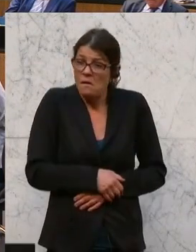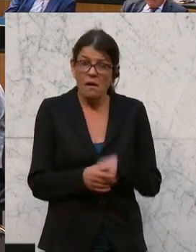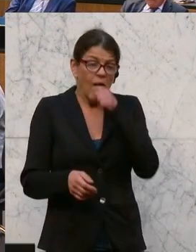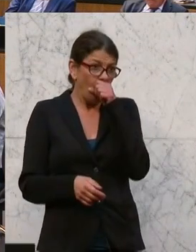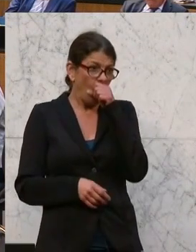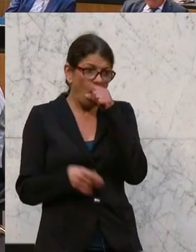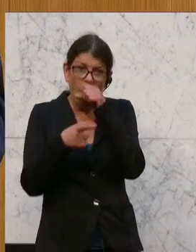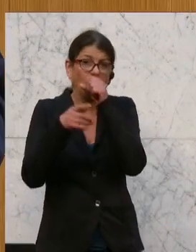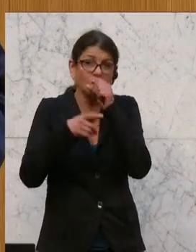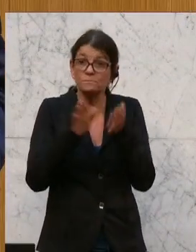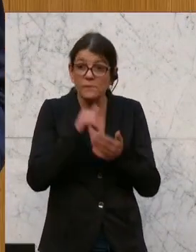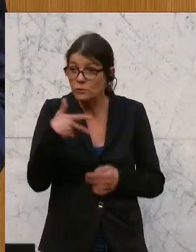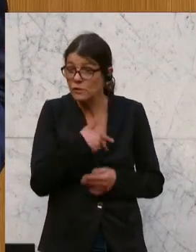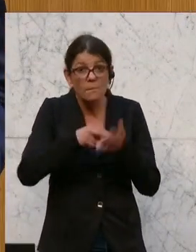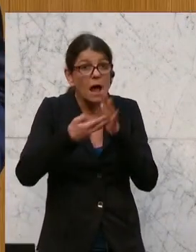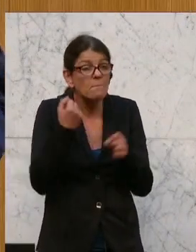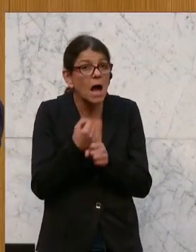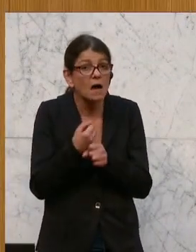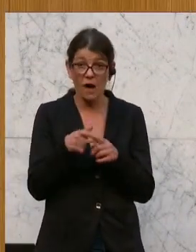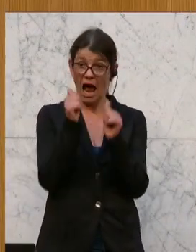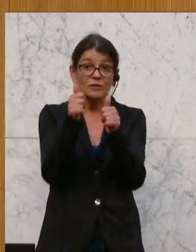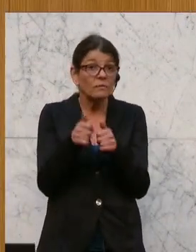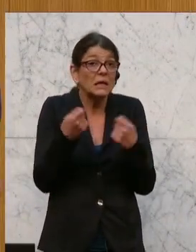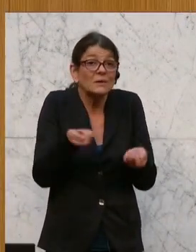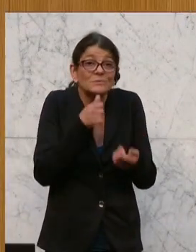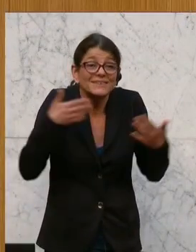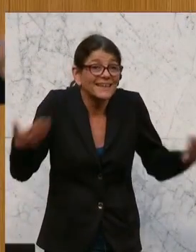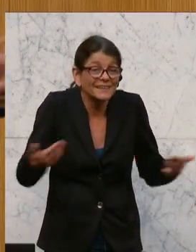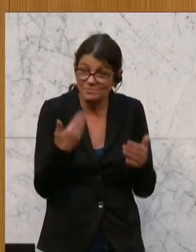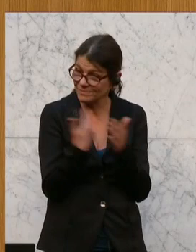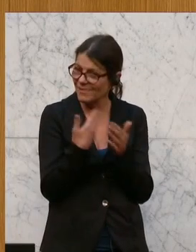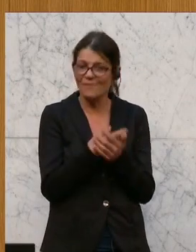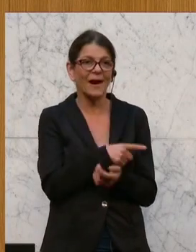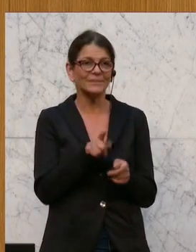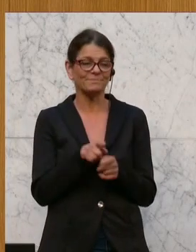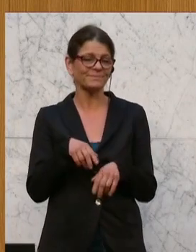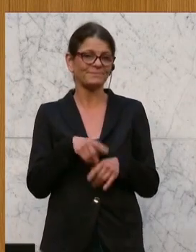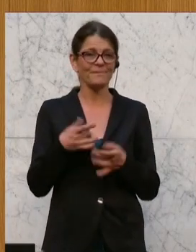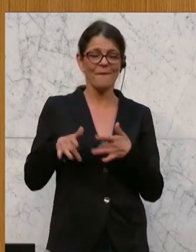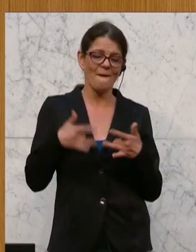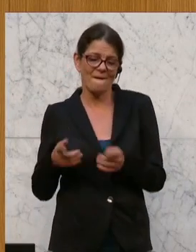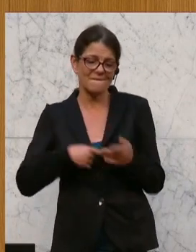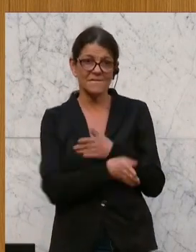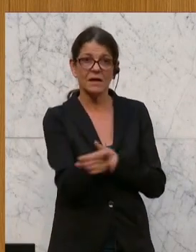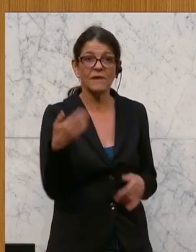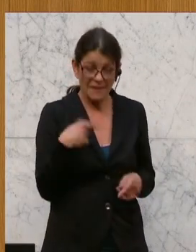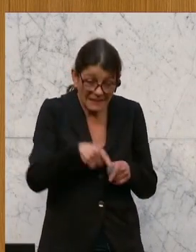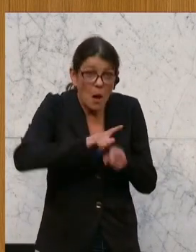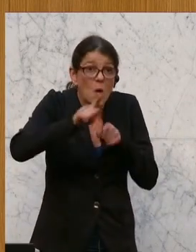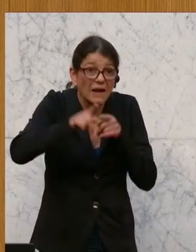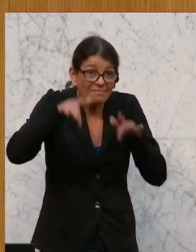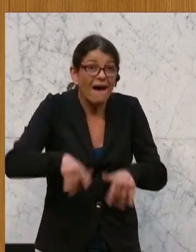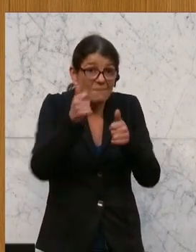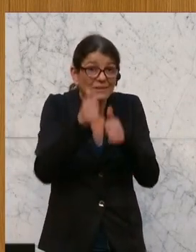Sozialplan machen, weil bei einer Insolvenz gibt es das nicht. Der Herr hat das ja daraus geschlichen, genau das sind die Lücken, die wir haben im